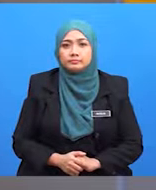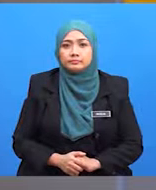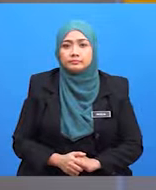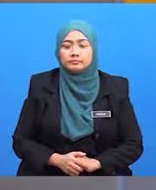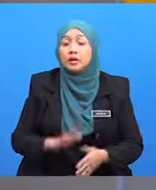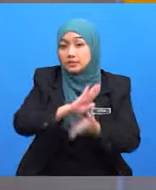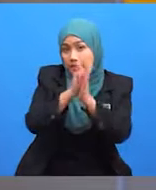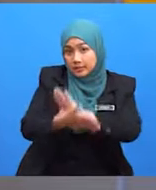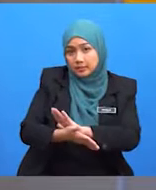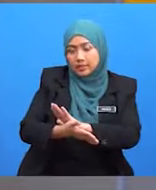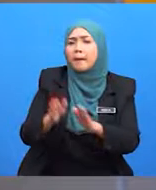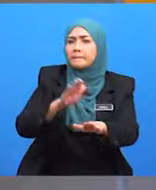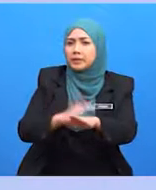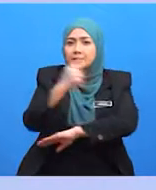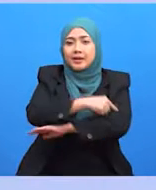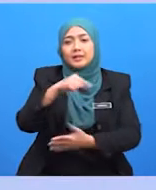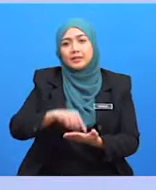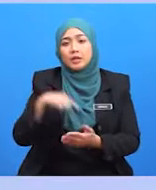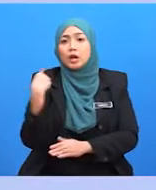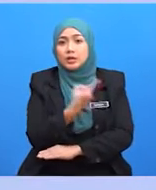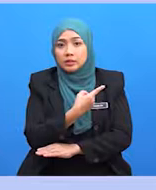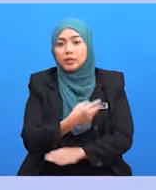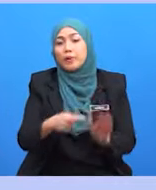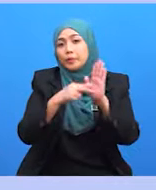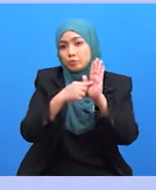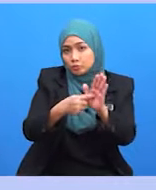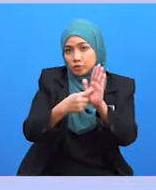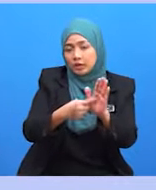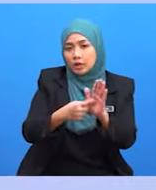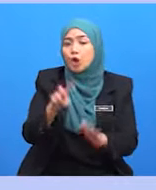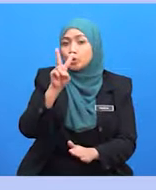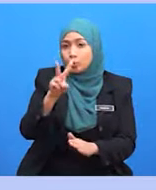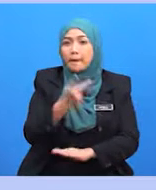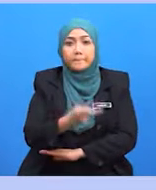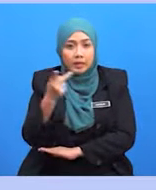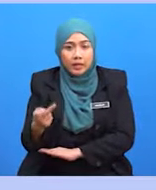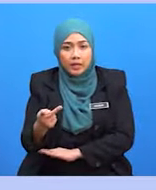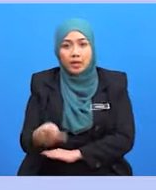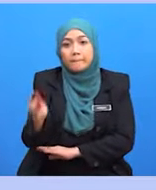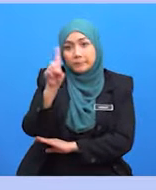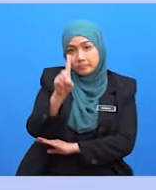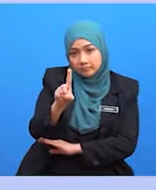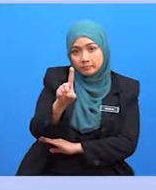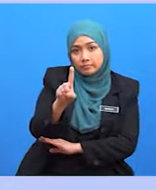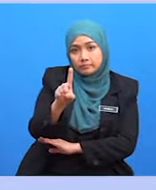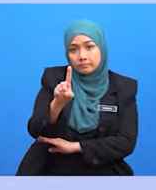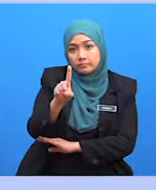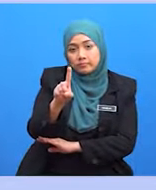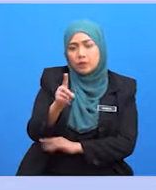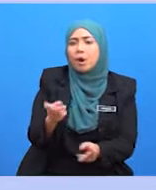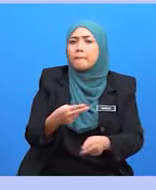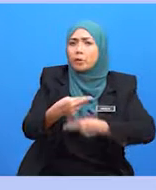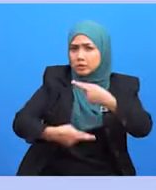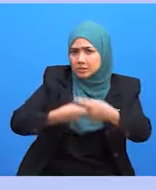Jadi, pada hari ini kita akan menunjukkan dua perkara iaitu yang pertama, proses mereka bentuk